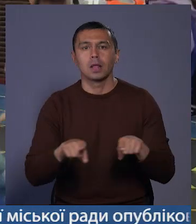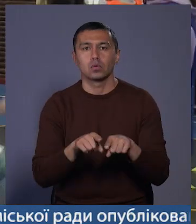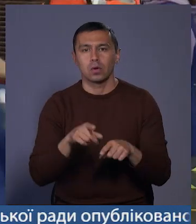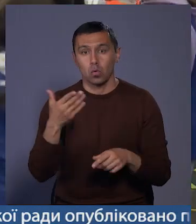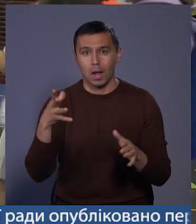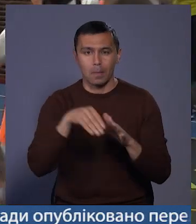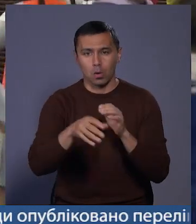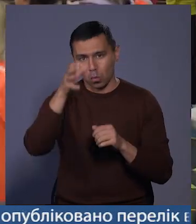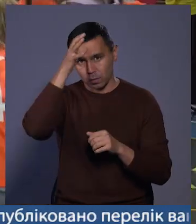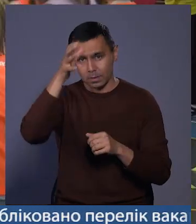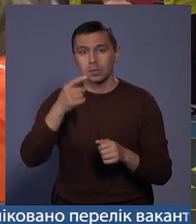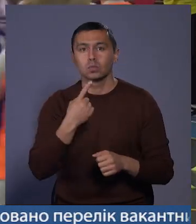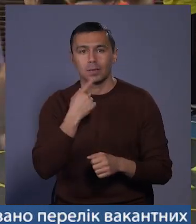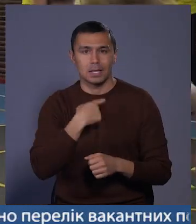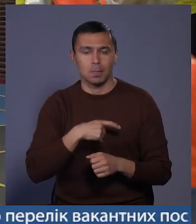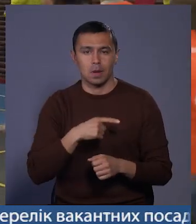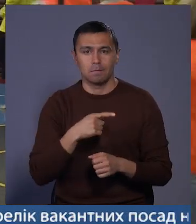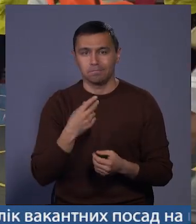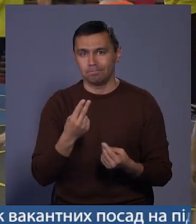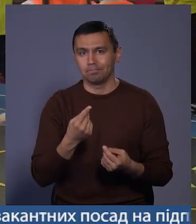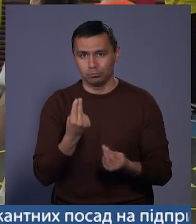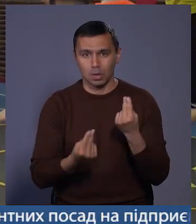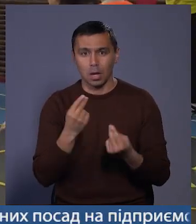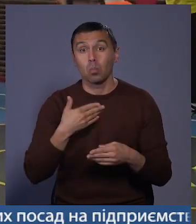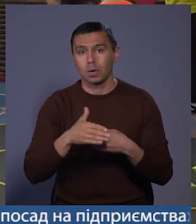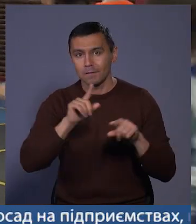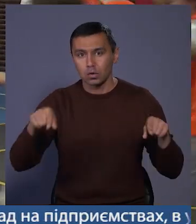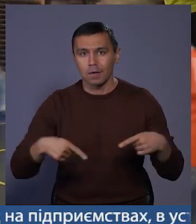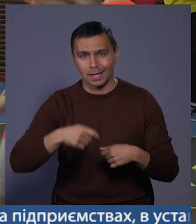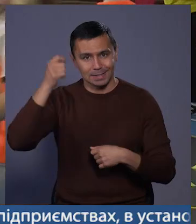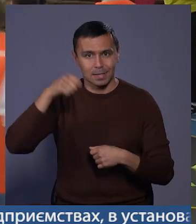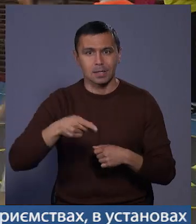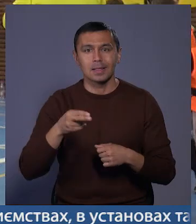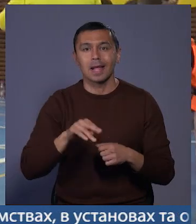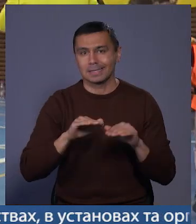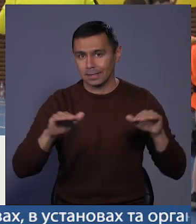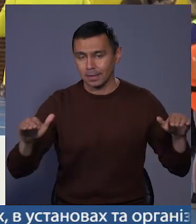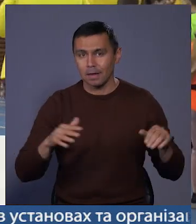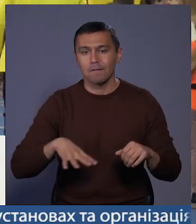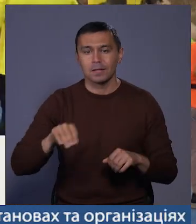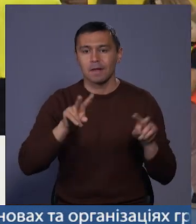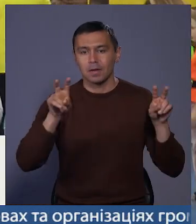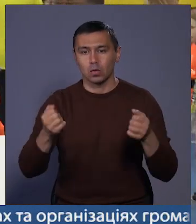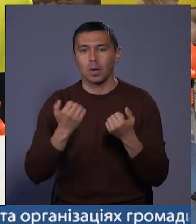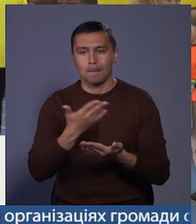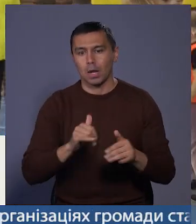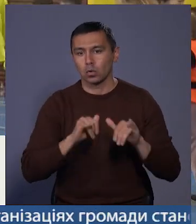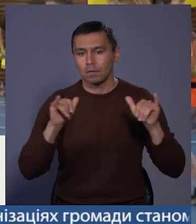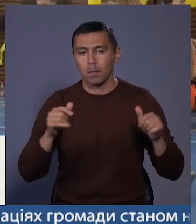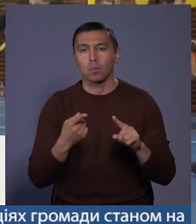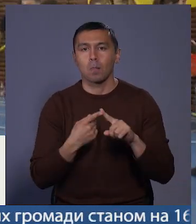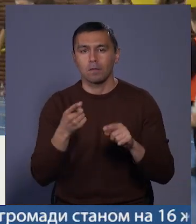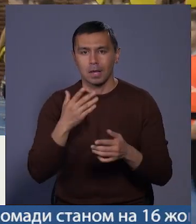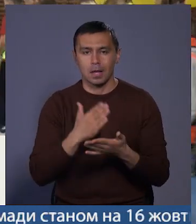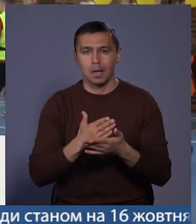його рамках освітяни спробували себе у них. Лише потім влаштували старти для школярів. «Всі види спорту, які ми розвиваємо, по-перше,